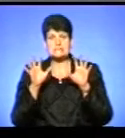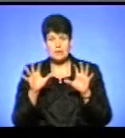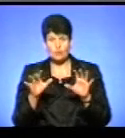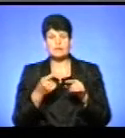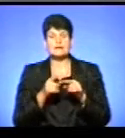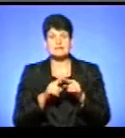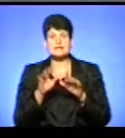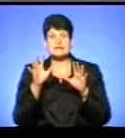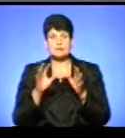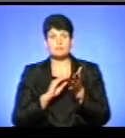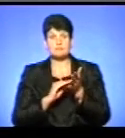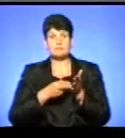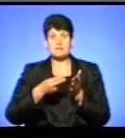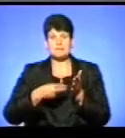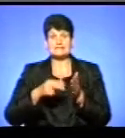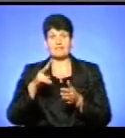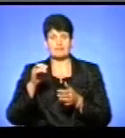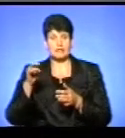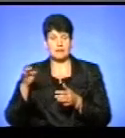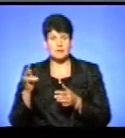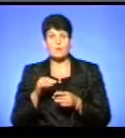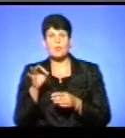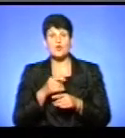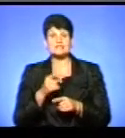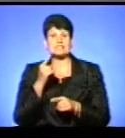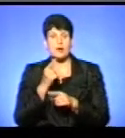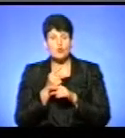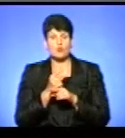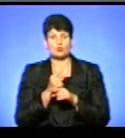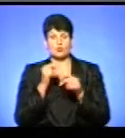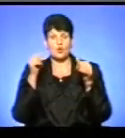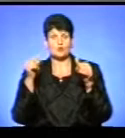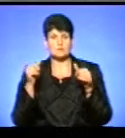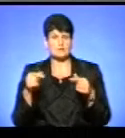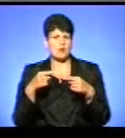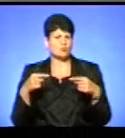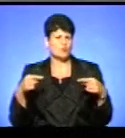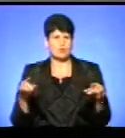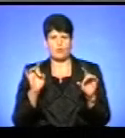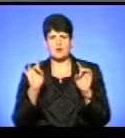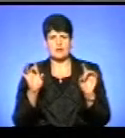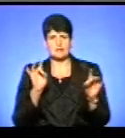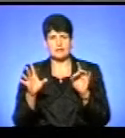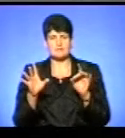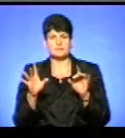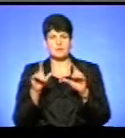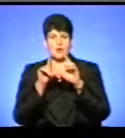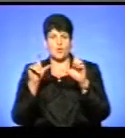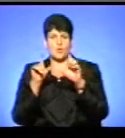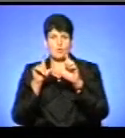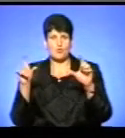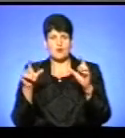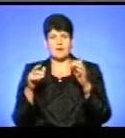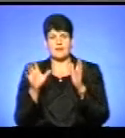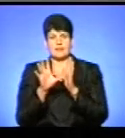підписаний у липні президентом, про заборону розміщення будь-якої реклами на опорах контактної мережі,